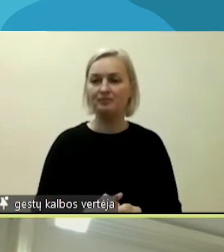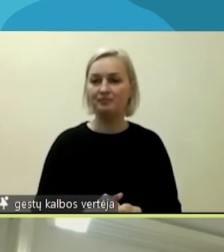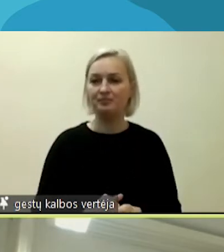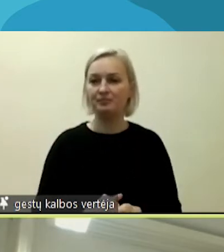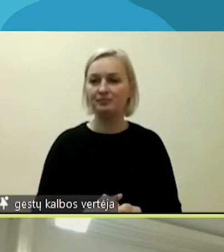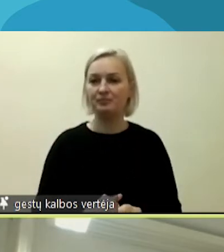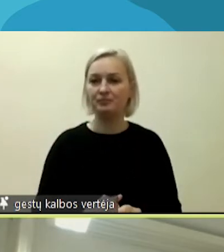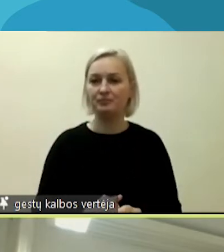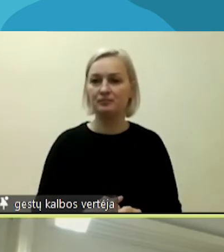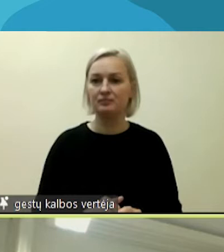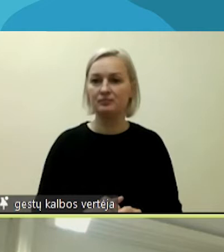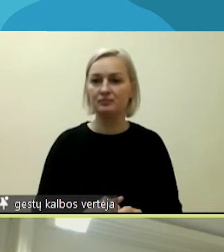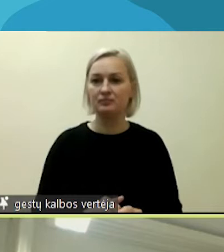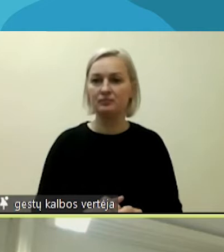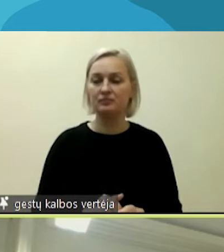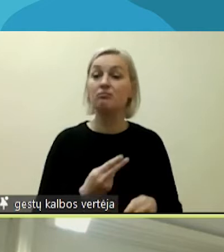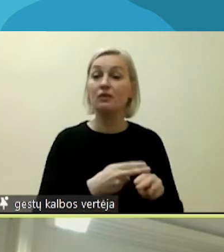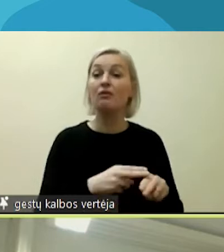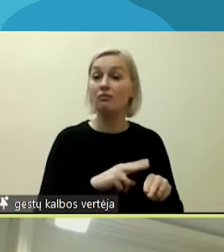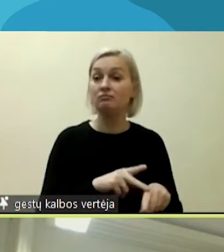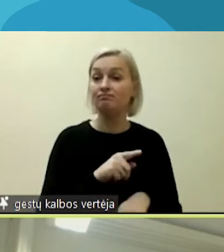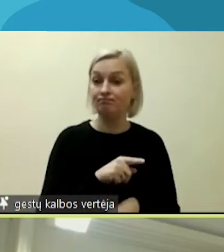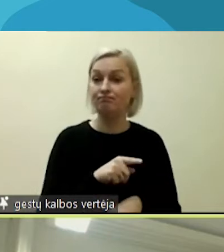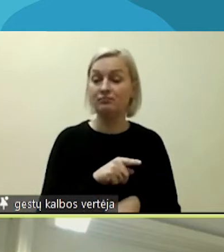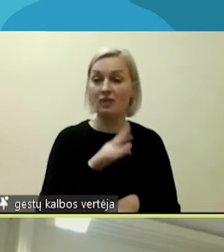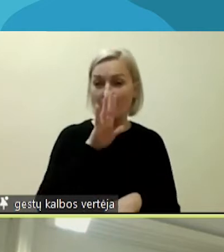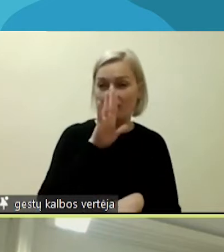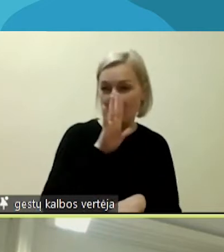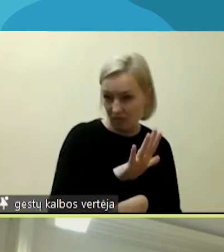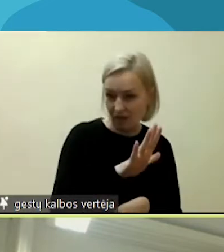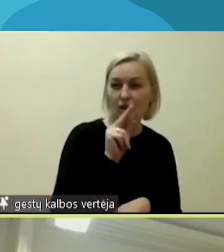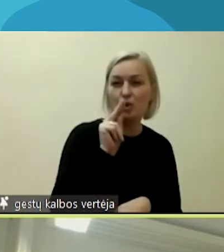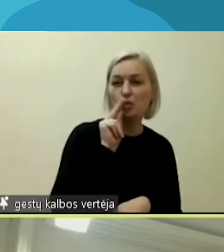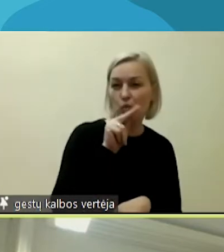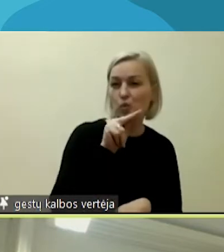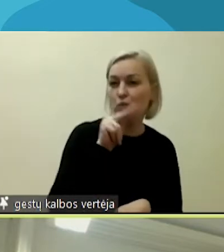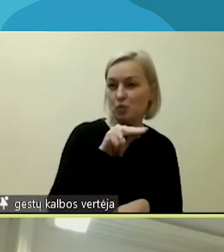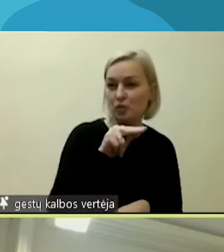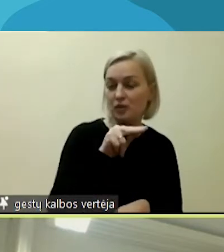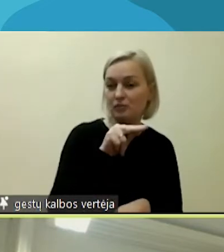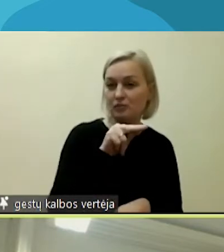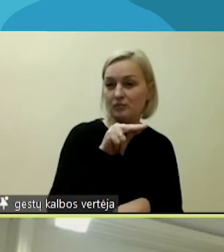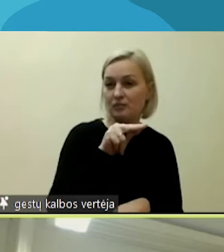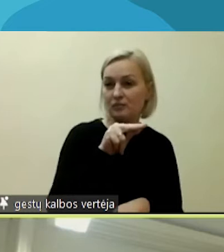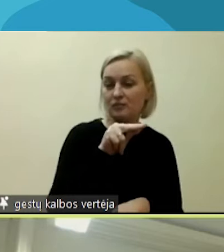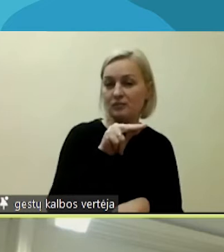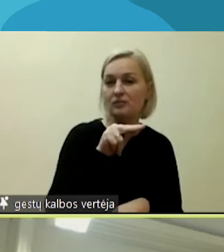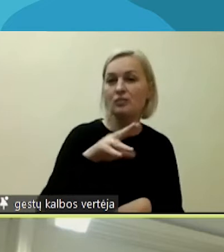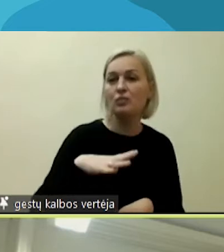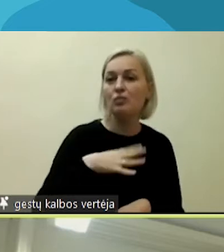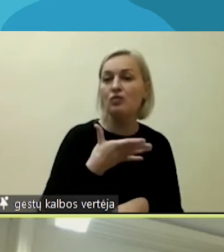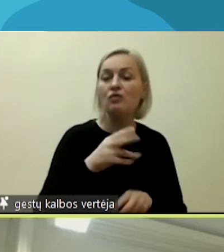Ir tokie nepykantos nusikaltimai buvo tyriami